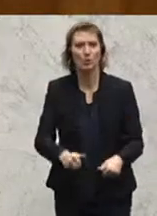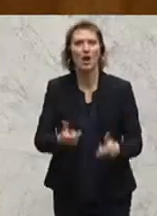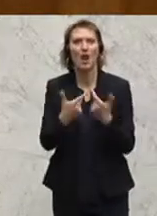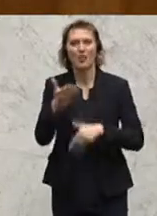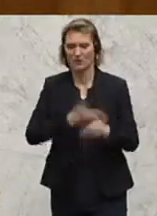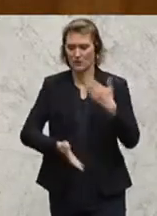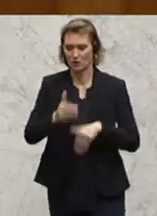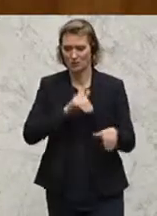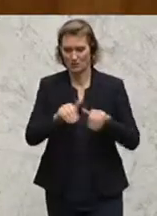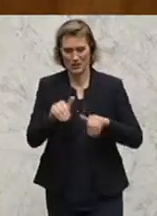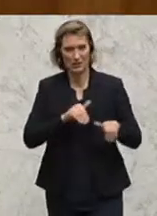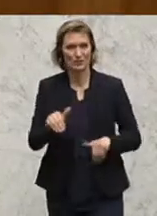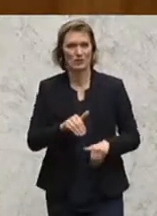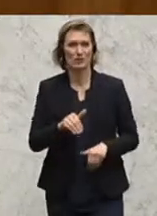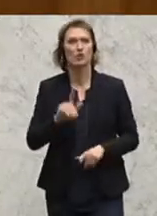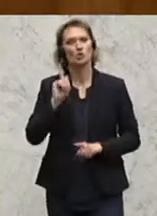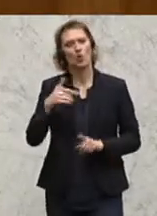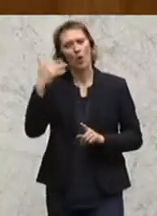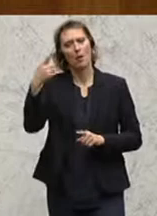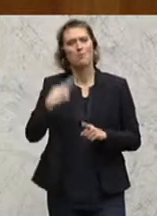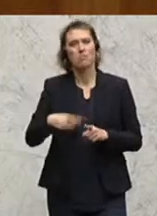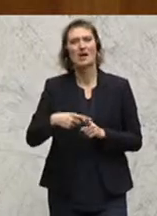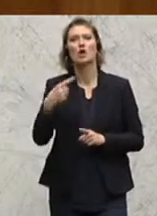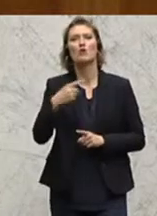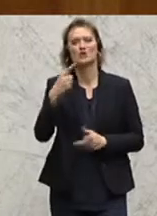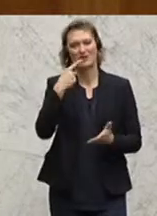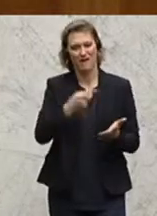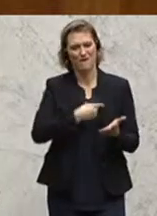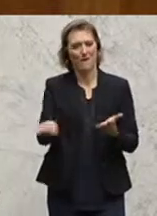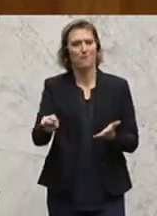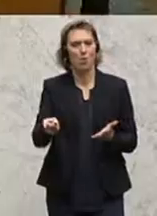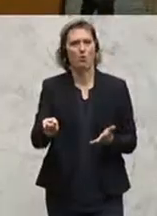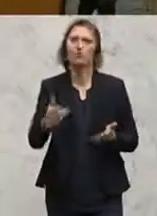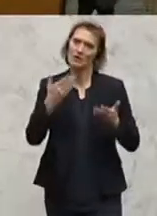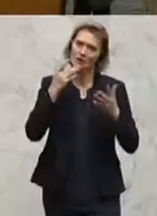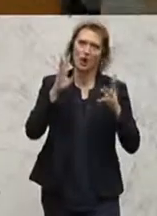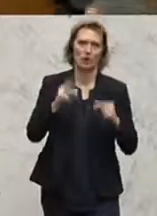Landwirtschaftsminister zu machen, da wird wir bald zu einem Glyphosatverbot kommen. Dankeschön.